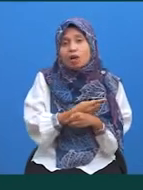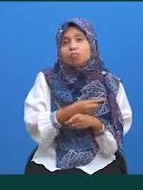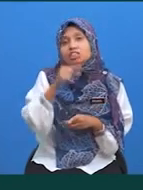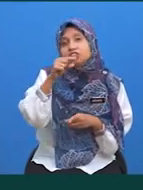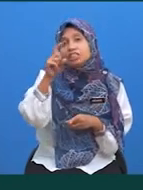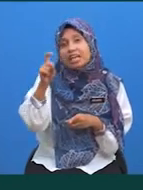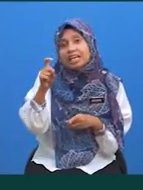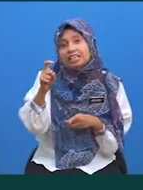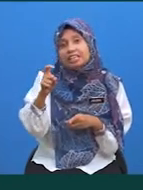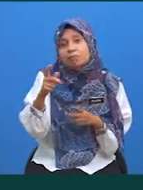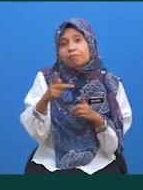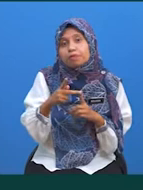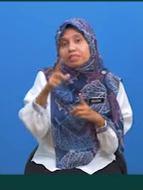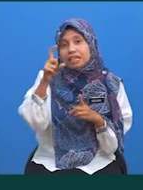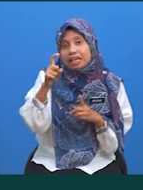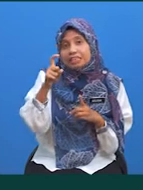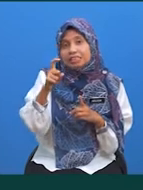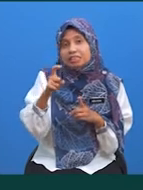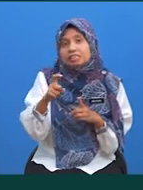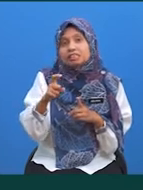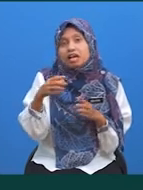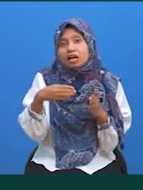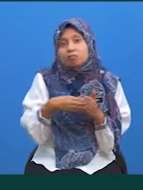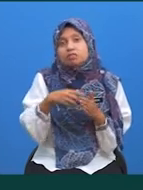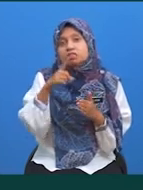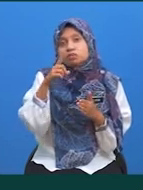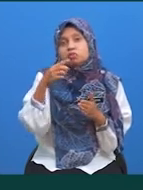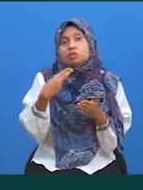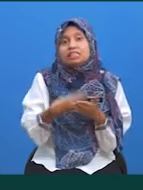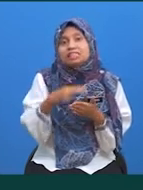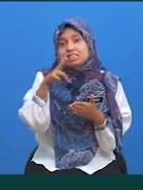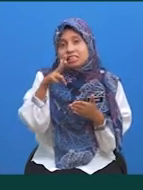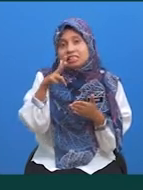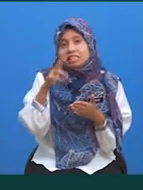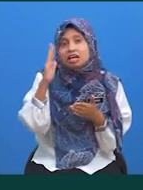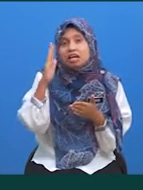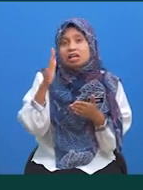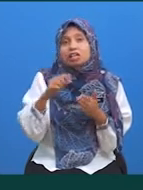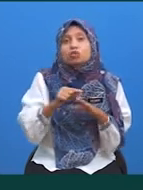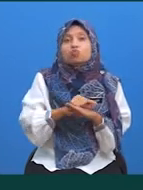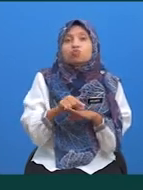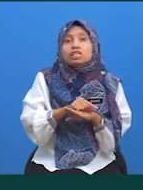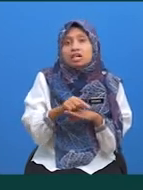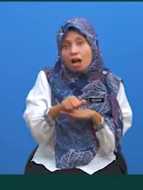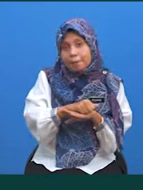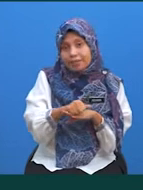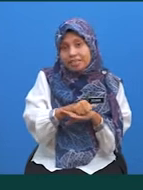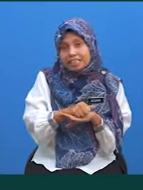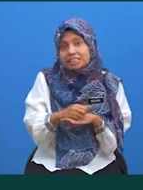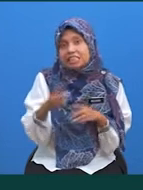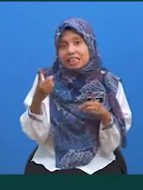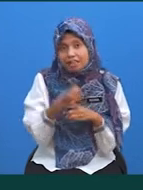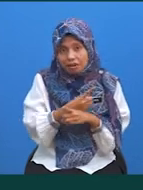GX terhadap X bagi hat 1 hingga 3 akan guna aplikasi darab Ya,